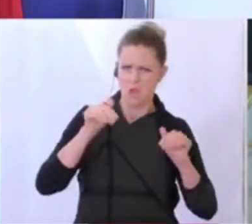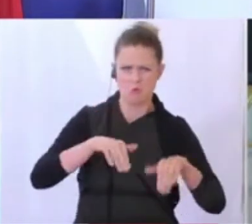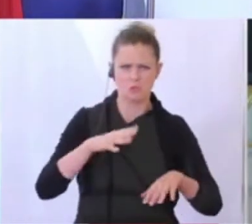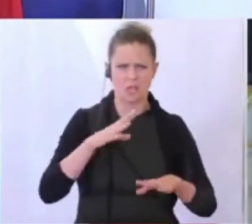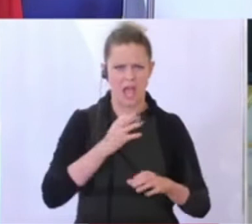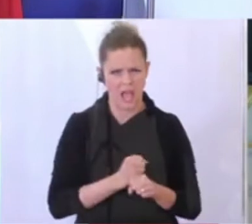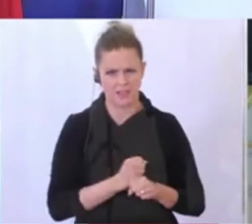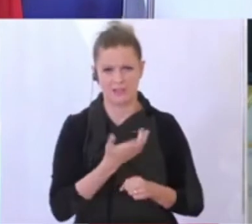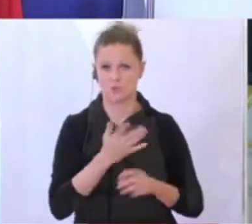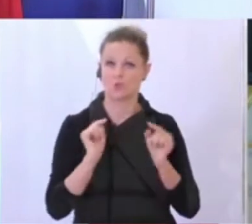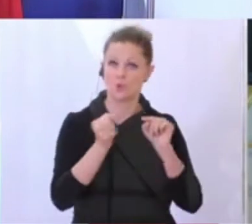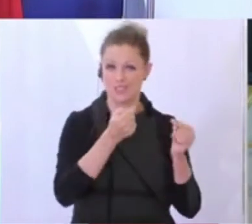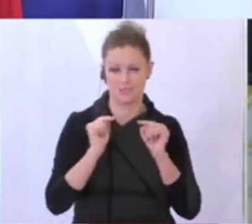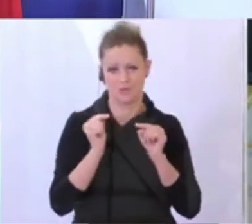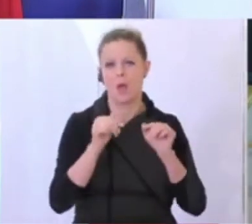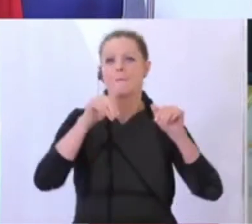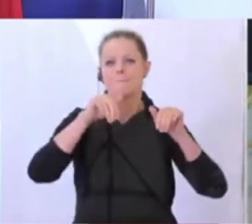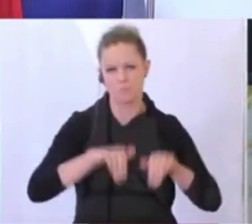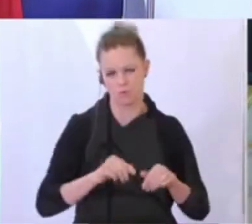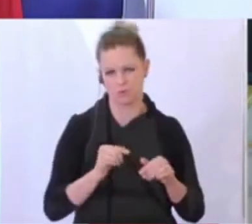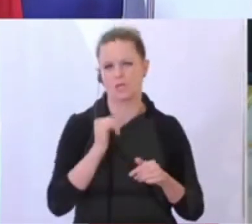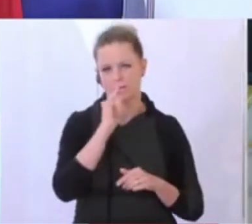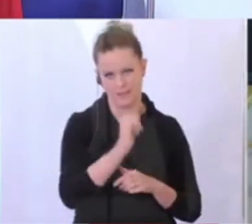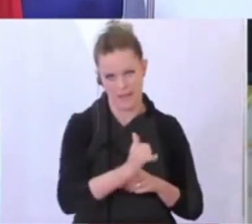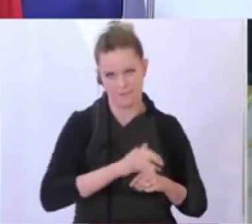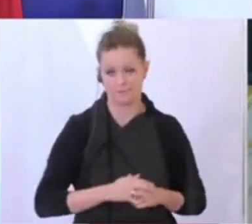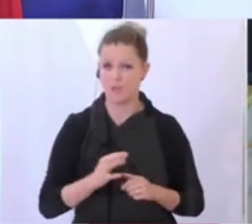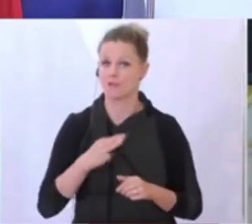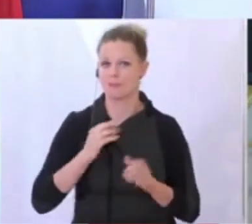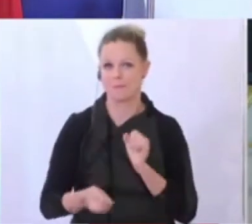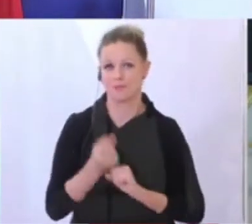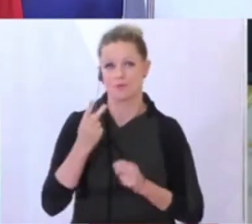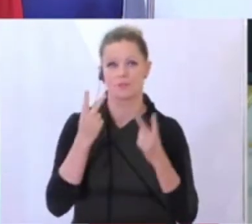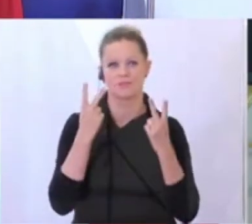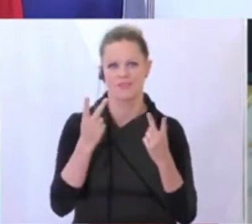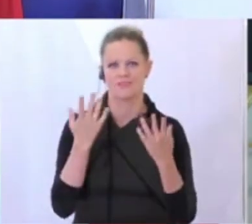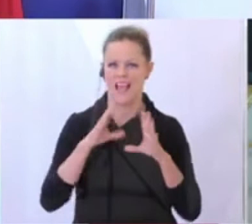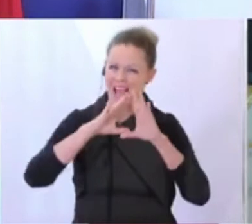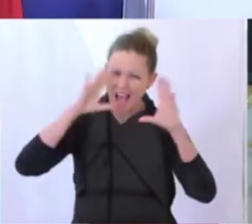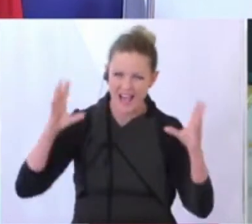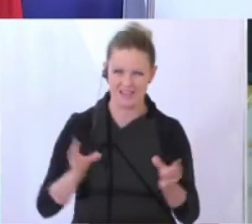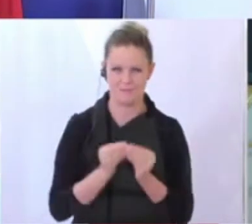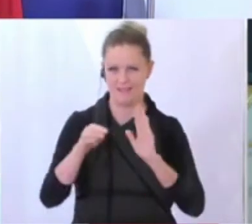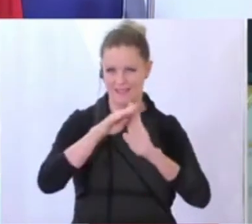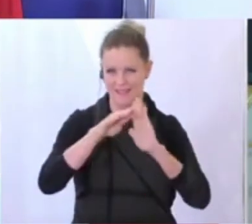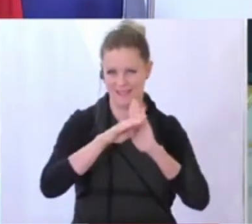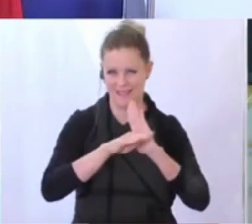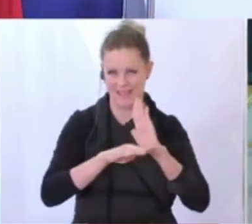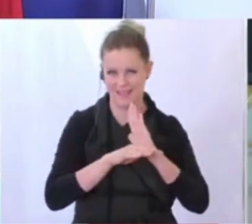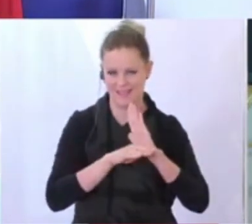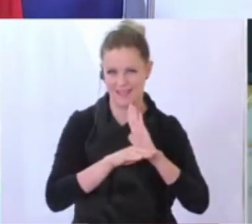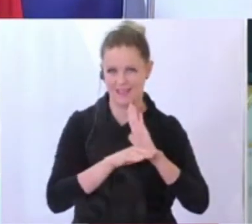Das ist eine Debatte, die wir führen werden müssen. Was mir ganz besonders wichtig ist, ist, dass wir generell bei den Regeln eine